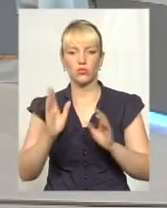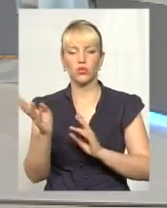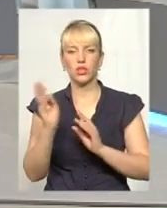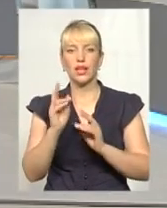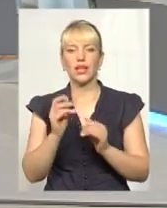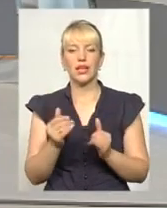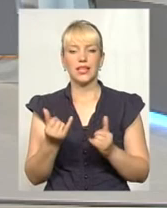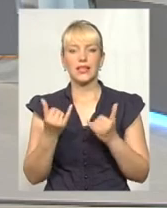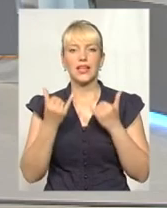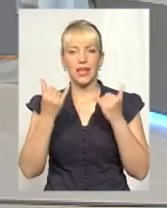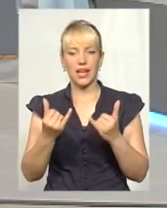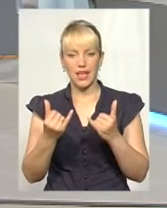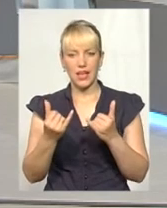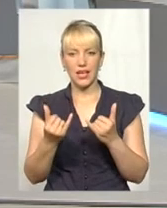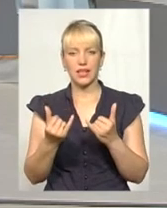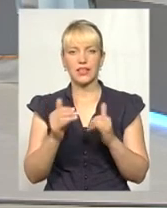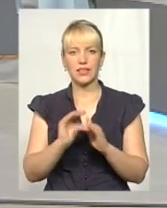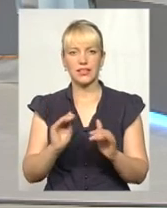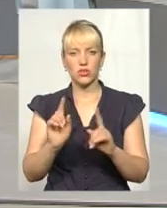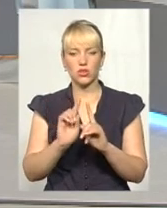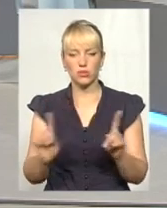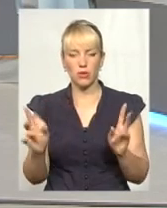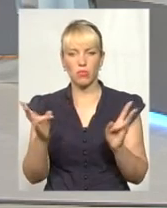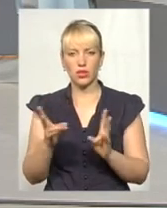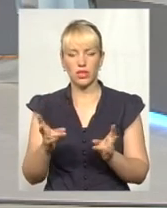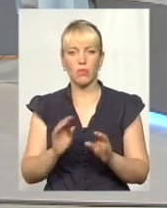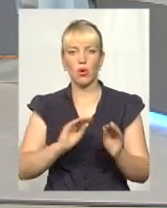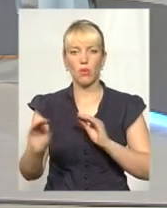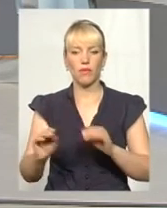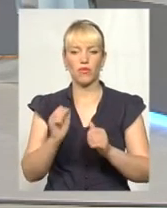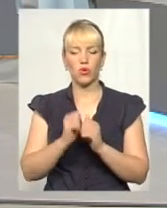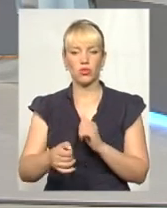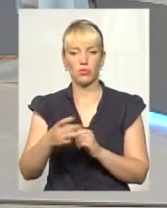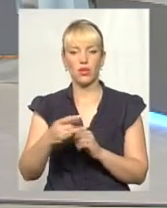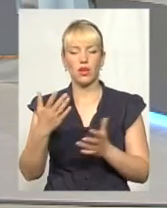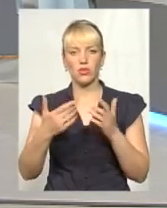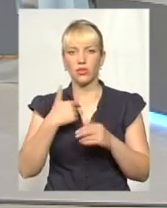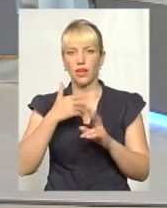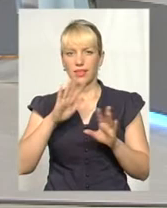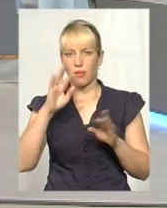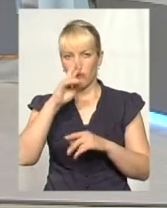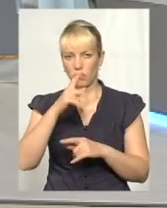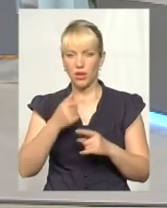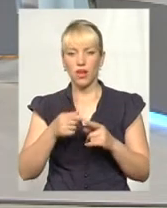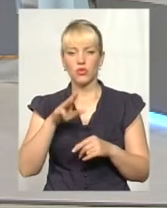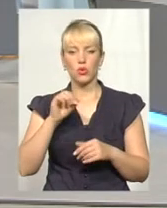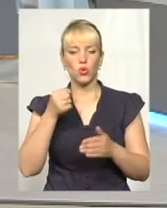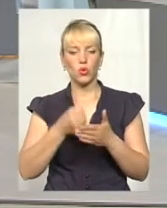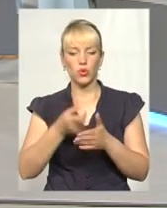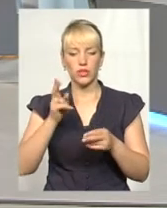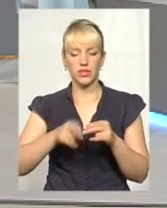у кожному мікрорайоні. Якщо я не помиляюсь, до кінця цього року це все має бути реалізовано.